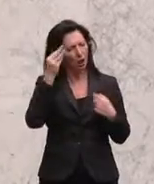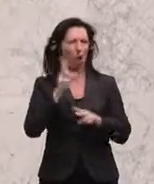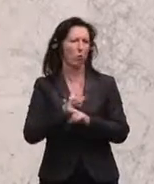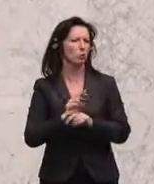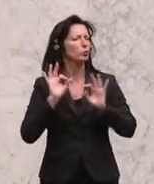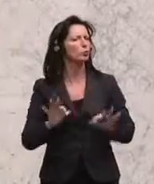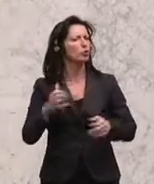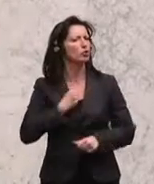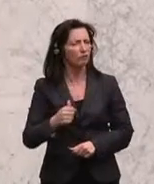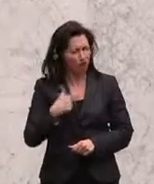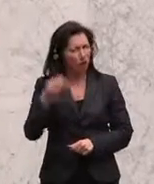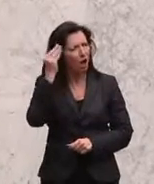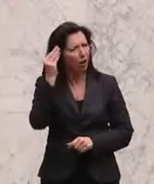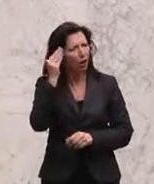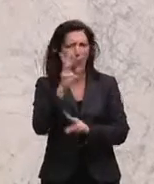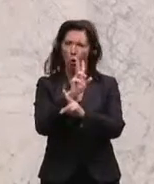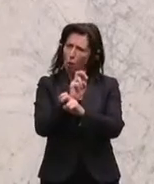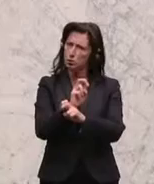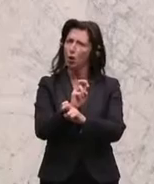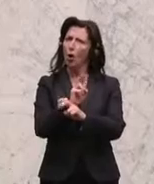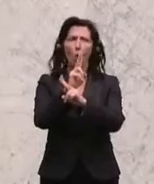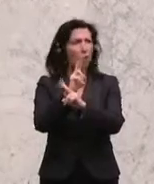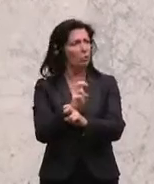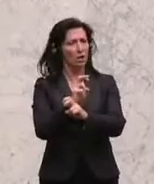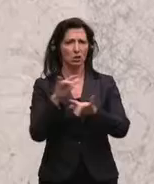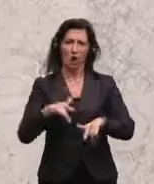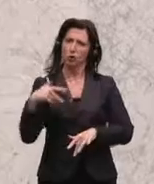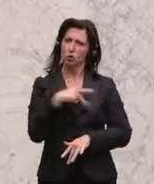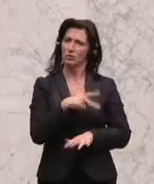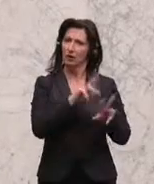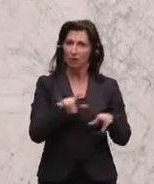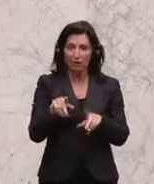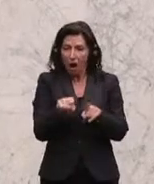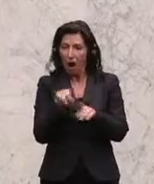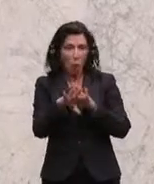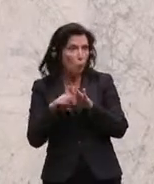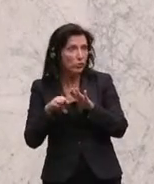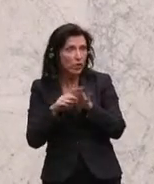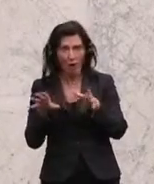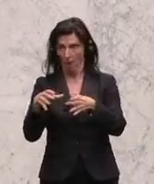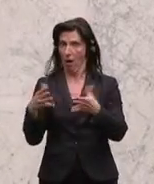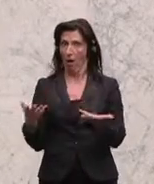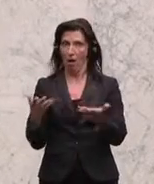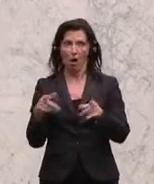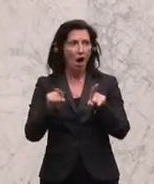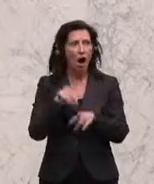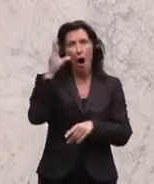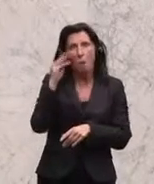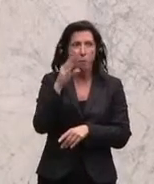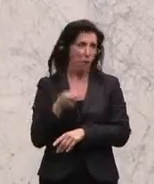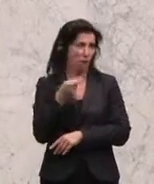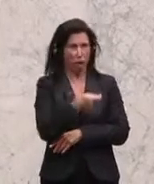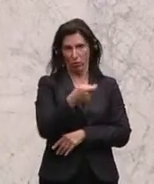Und ich glaube an Österreich, das ist soziale Gerechtigkeit, das auch die unternehmerische Gesellschaft. Ja, auch die Förderungen im bayerischen Bereich.